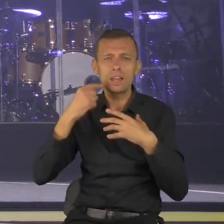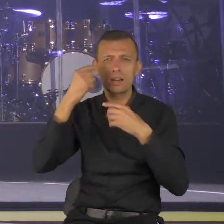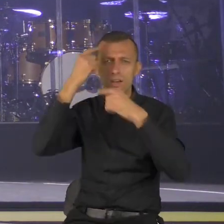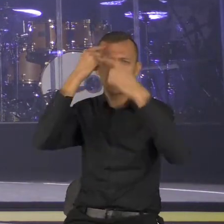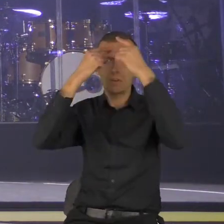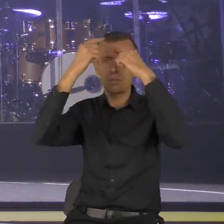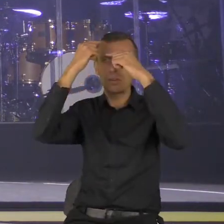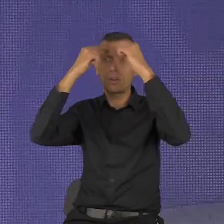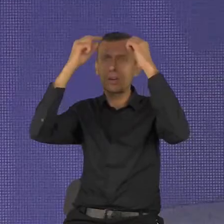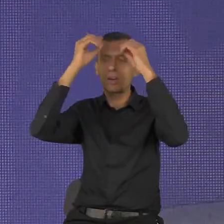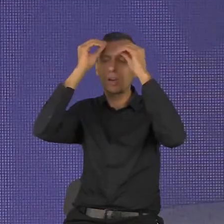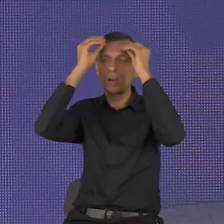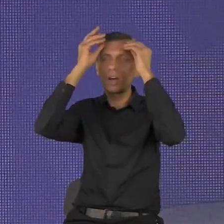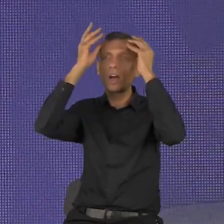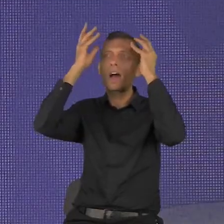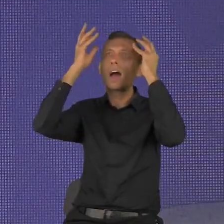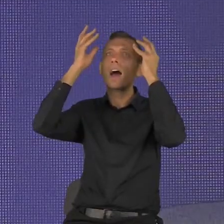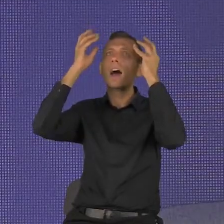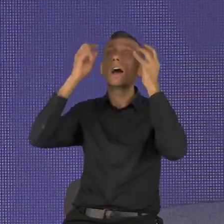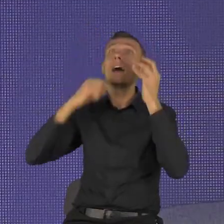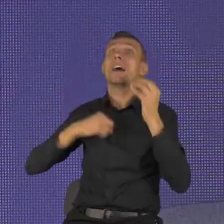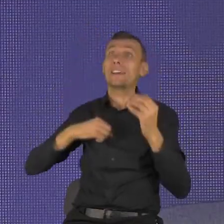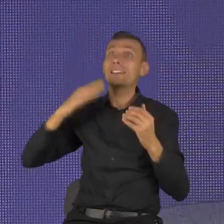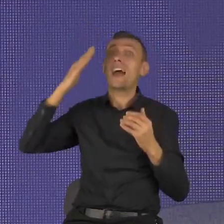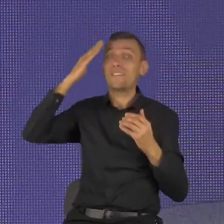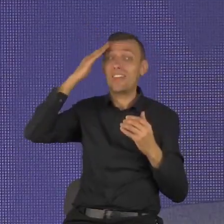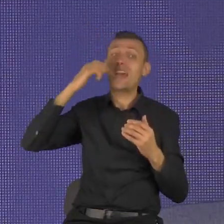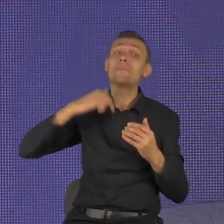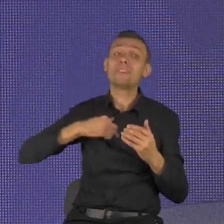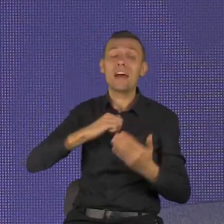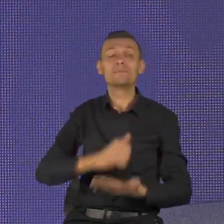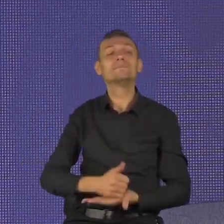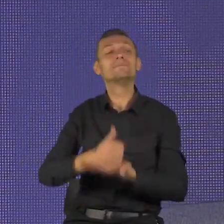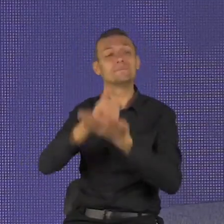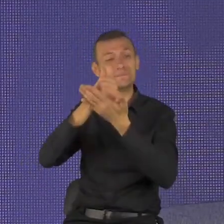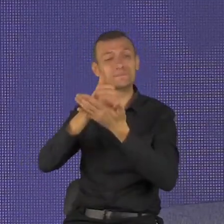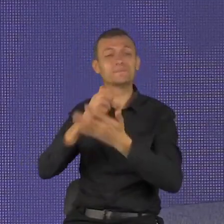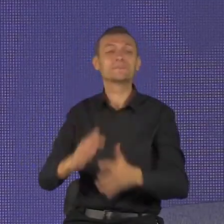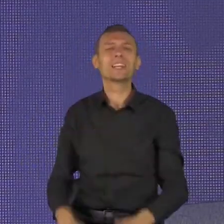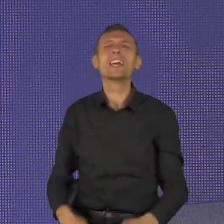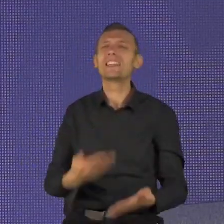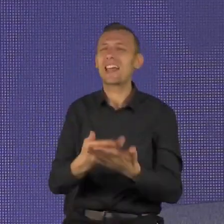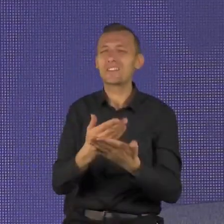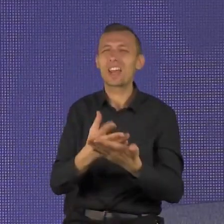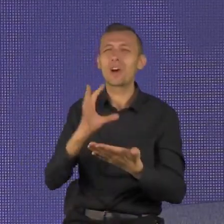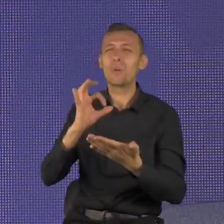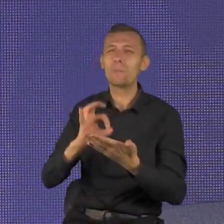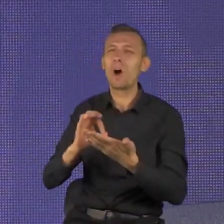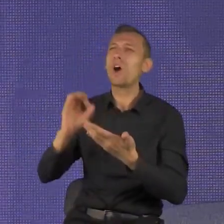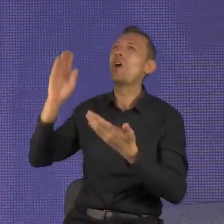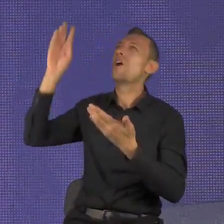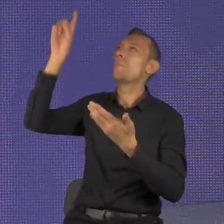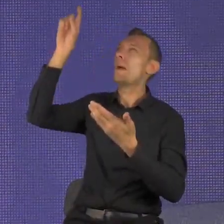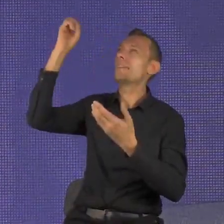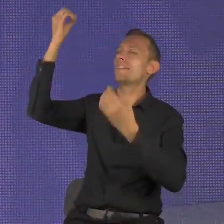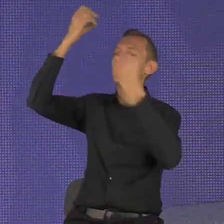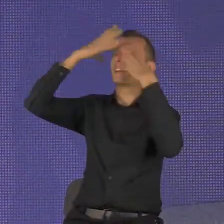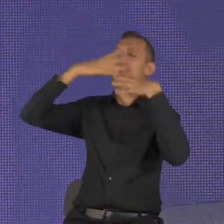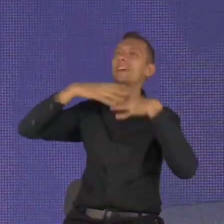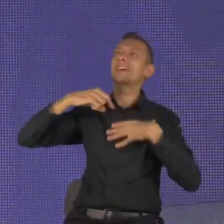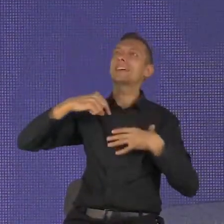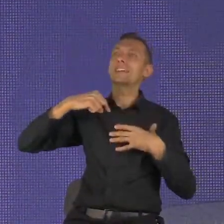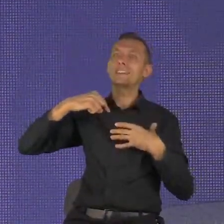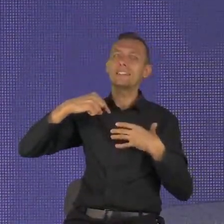swoim własnym blaskiem, a w zasadzie zaczynasz odbijać sobą Jego blask. A kiedy zaczynasz się